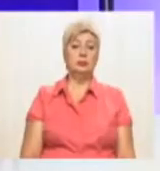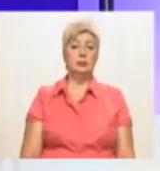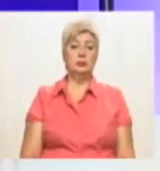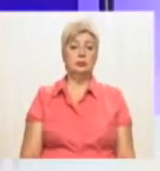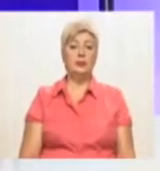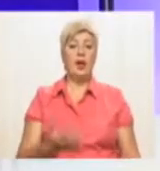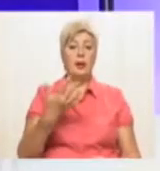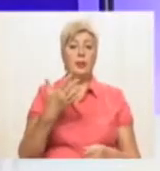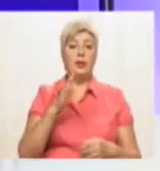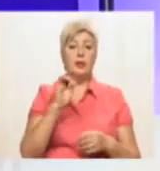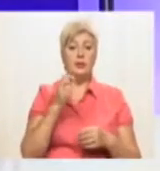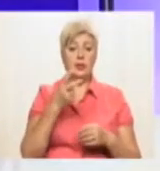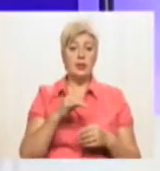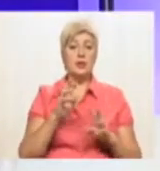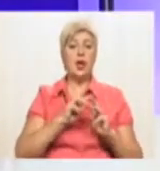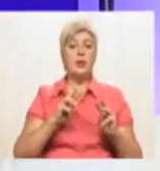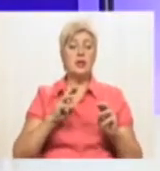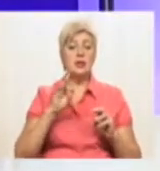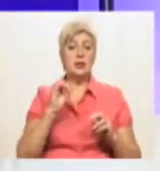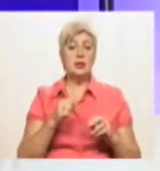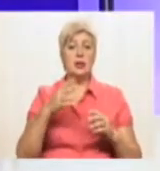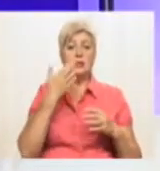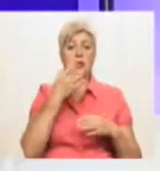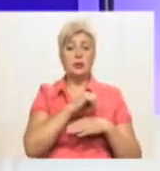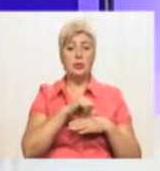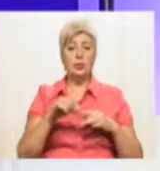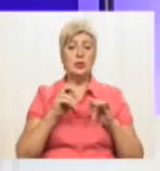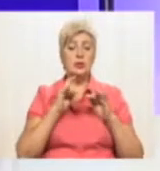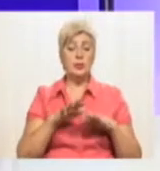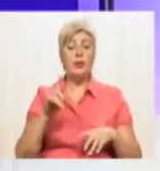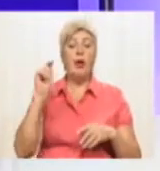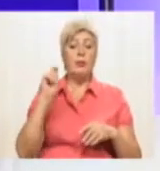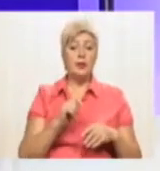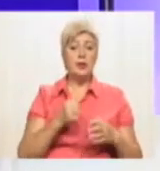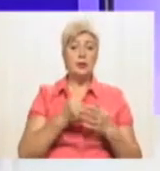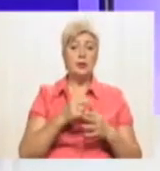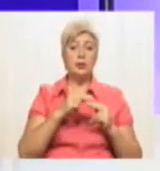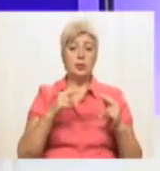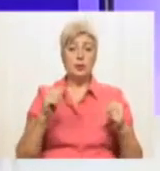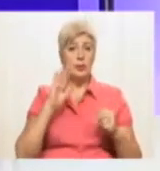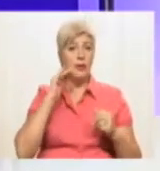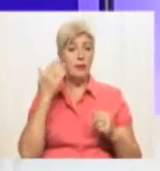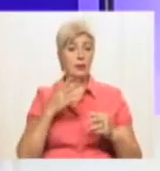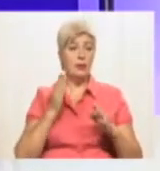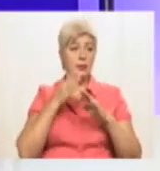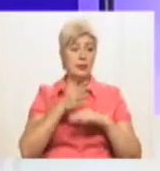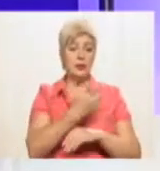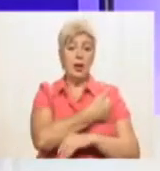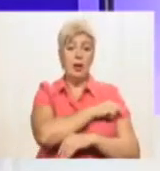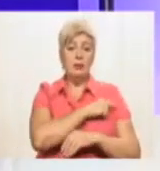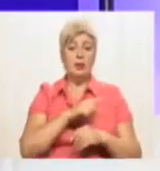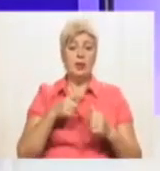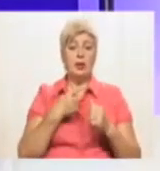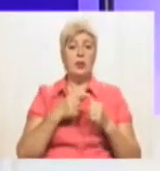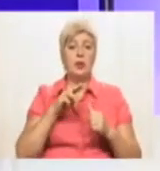5 вересня міністерка закордонних справ Норвегії Інесі Рейди приїхала до Дніпра. Вона відвідала обласну клінічну лікарню імені